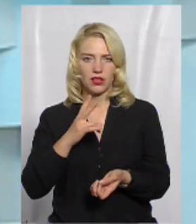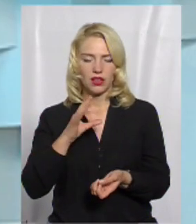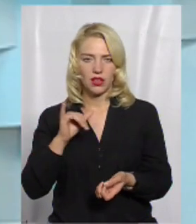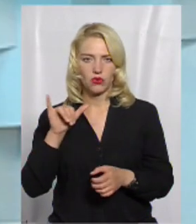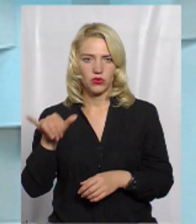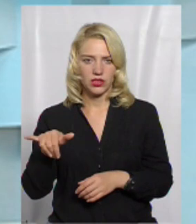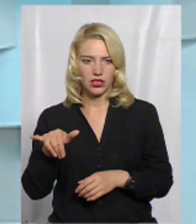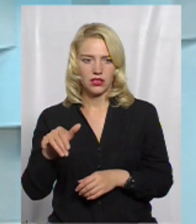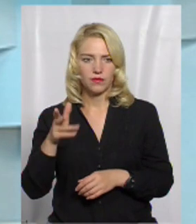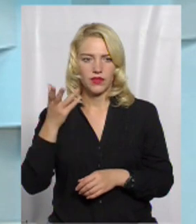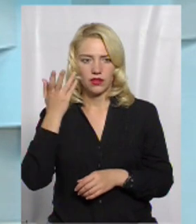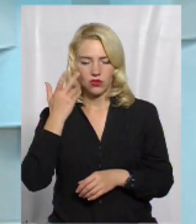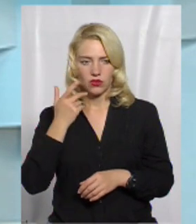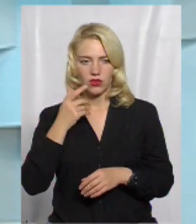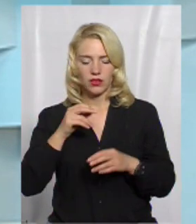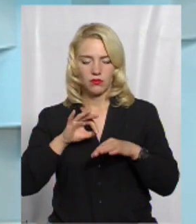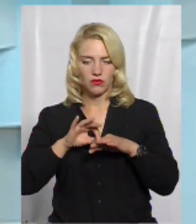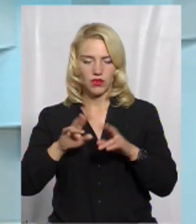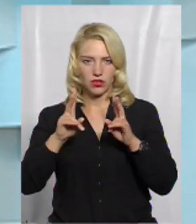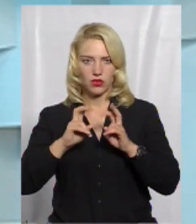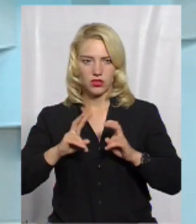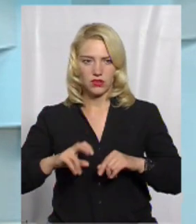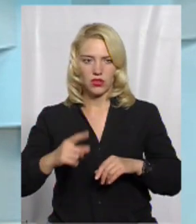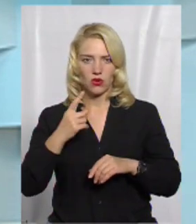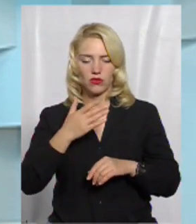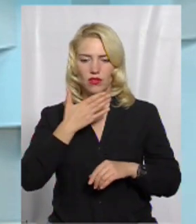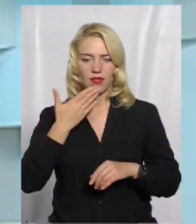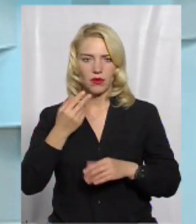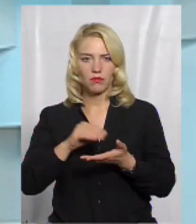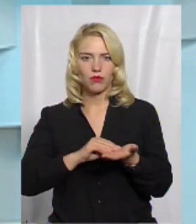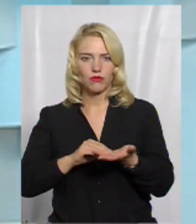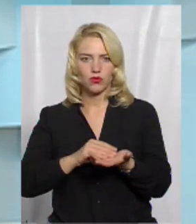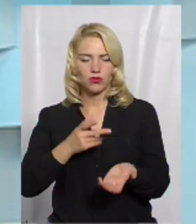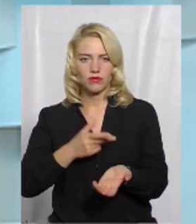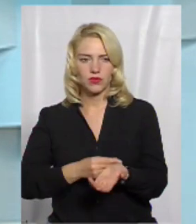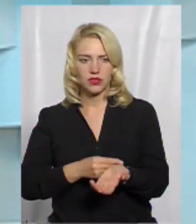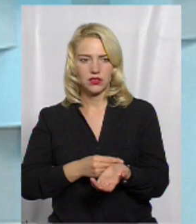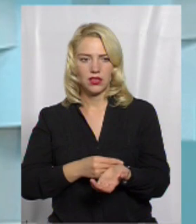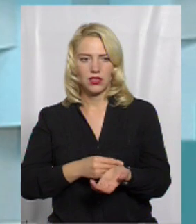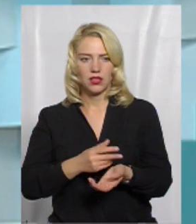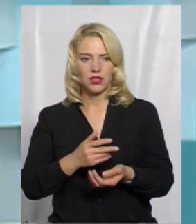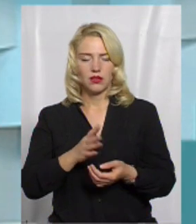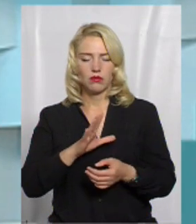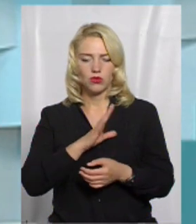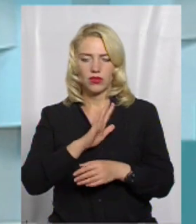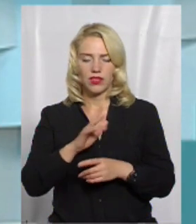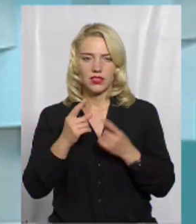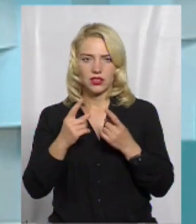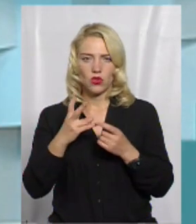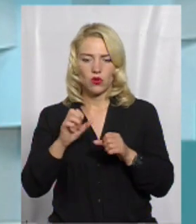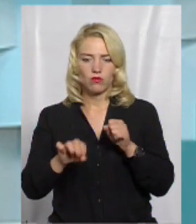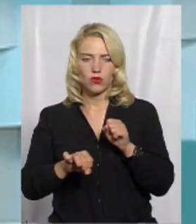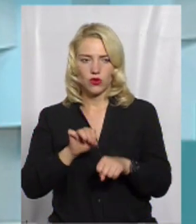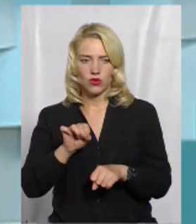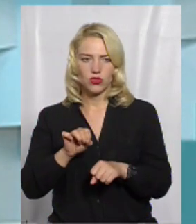але в неї, коли провели розслідування, все-таки одної ревакцинації не було. Було незначне, але порушення,